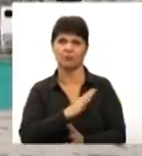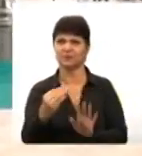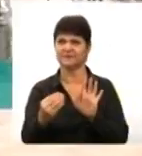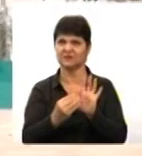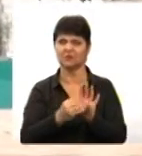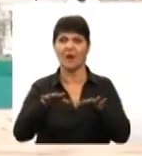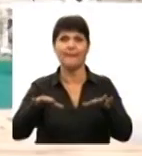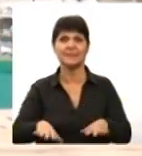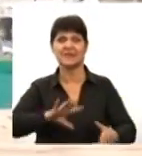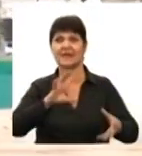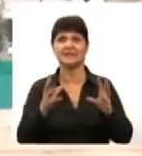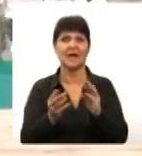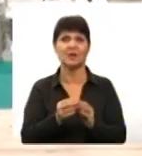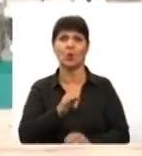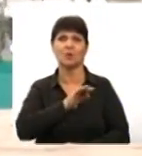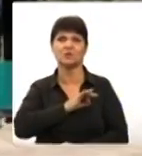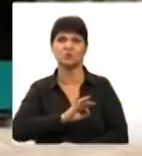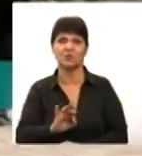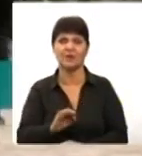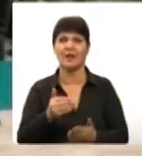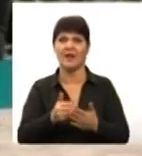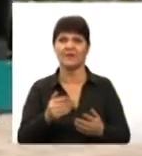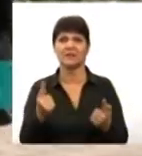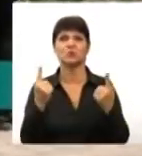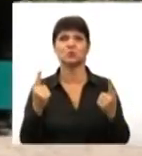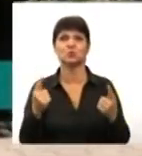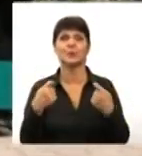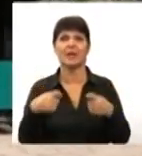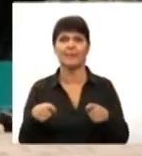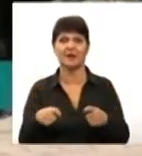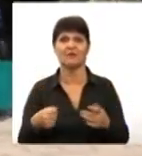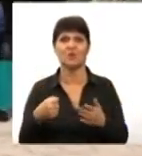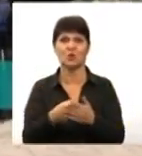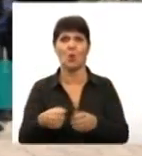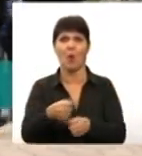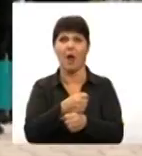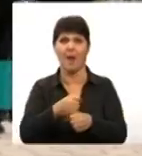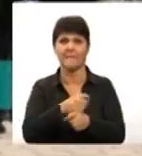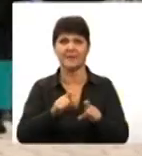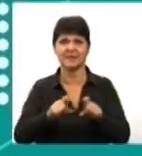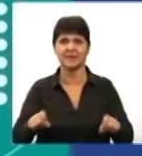місцях загального користування. Від супермаркетів, аптек до зупинок громадського транспорту.